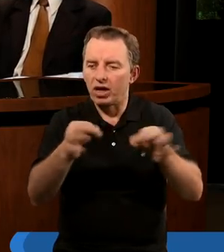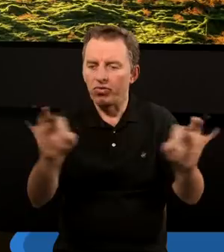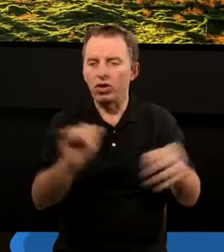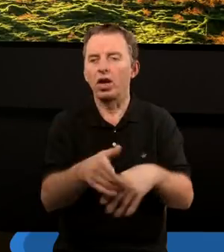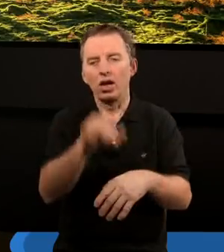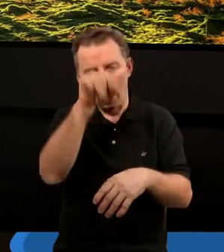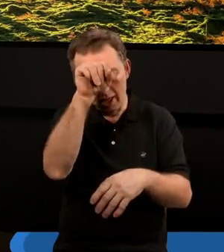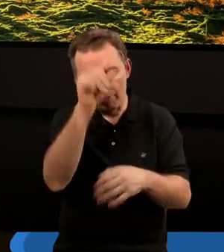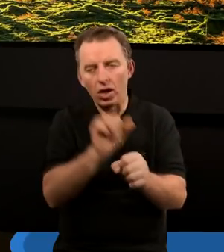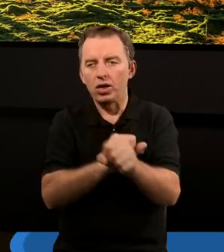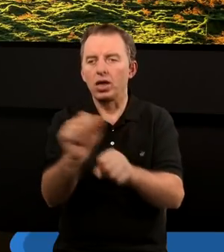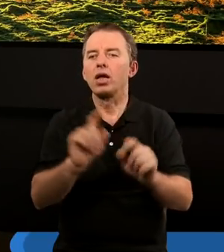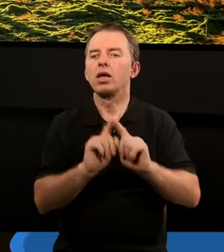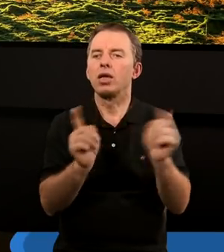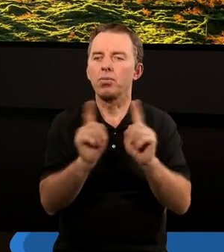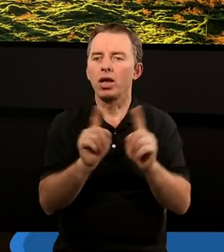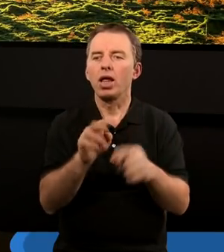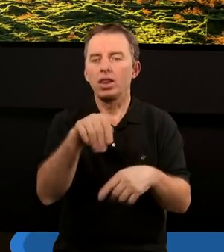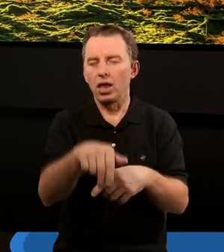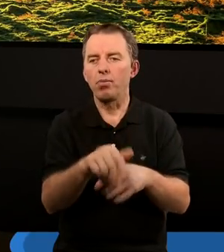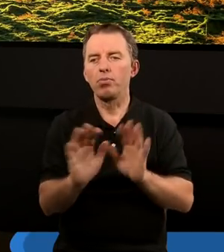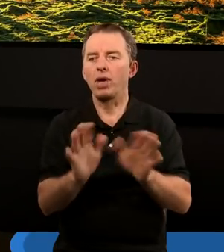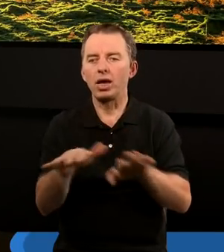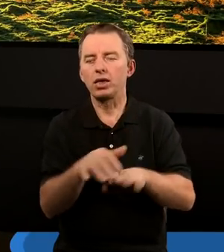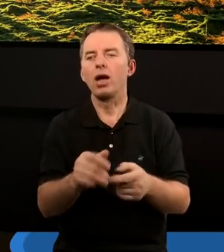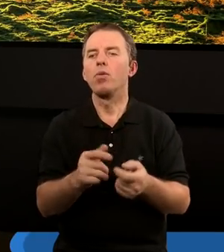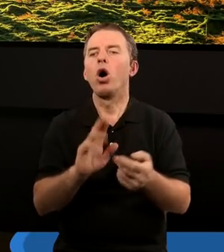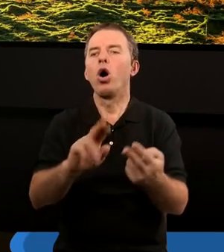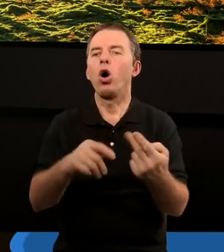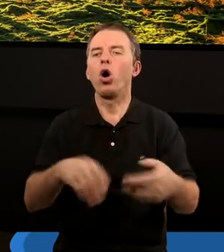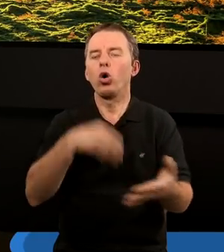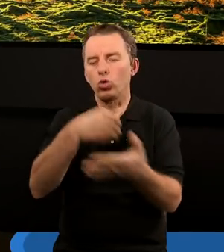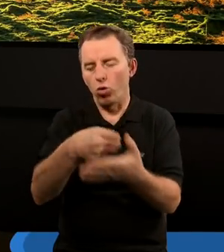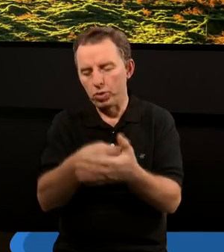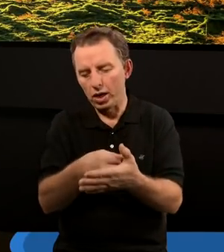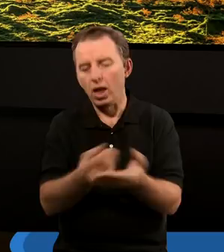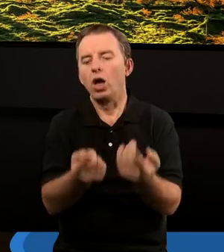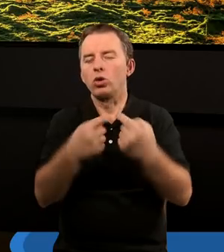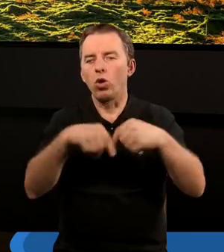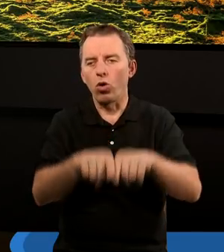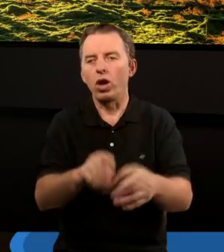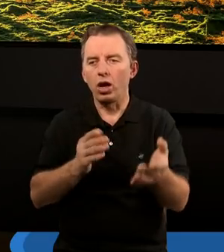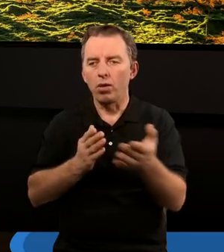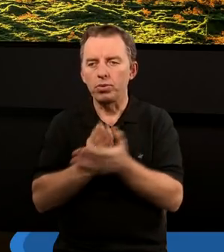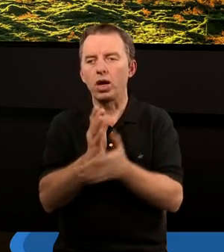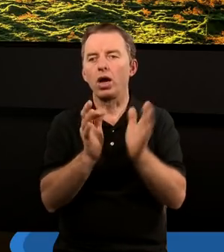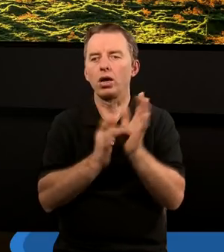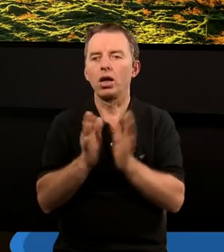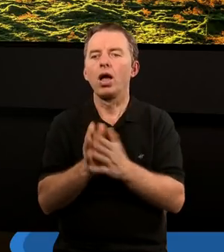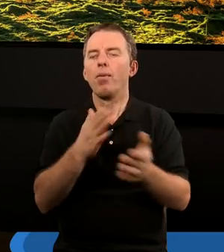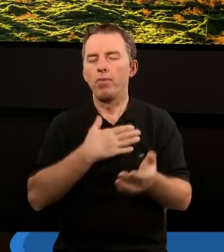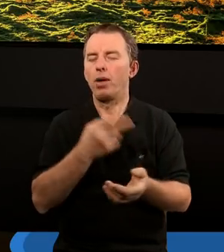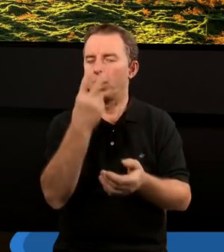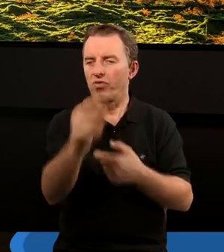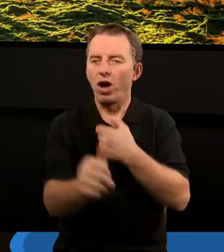Egiptu jest symbolem, typem odkupienia dokonanego przez Chrystusa. A więc mamy